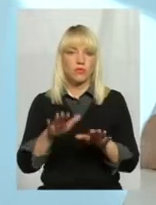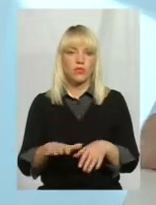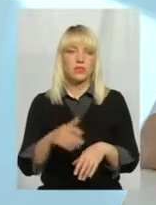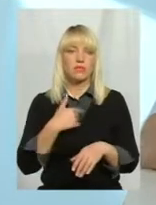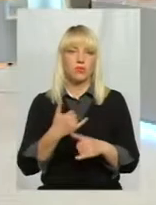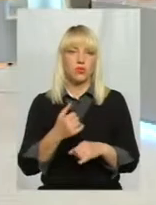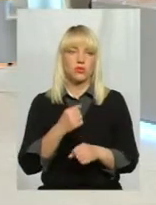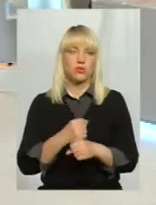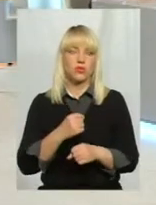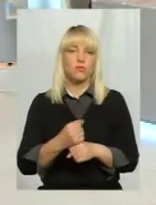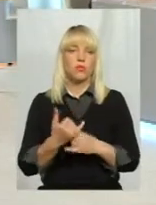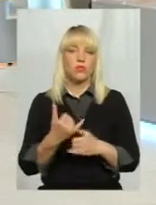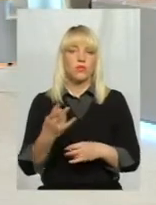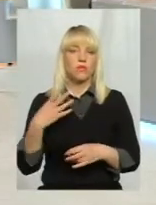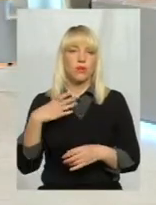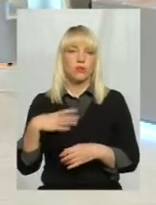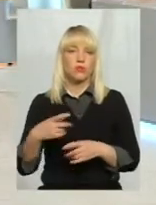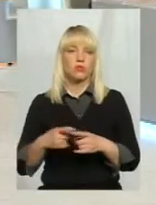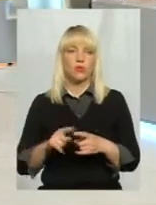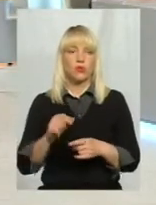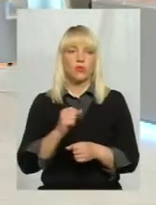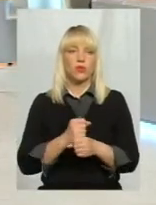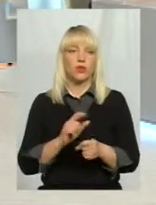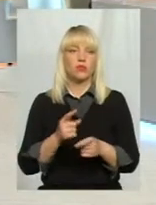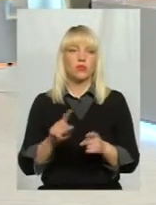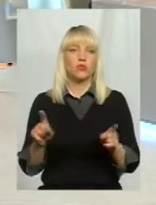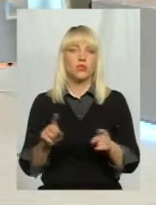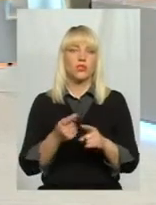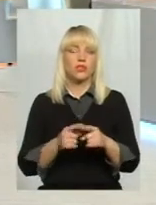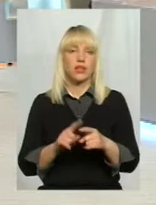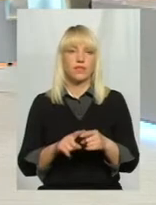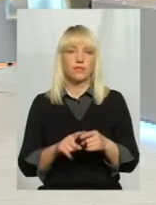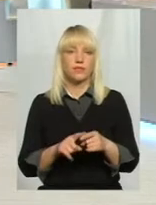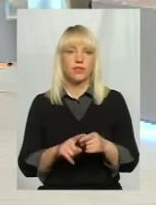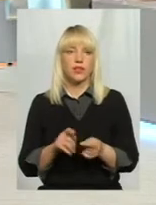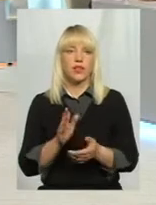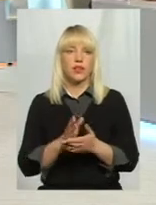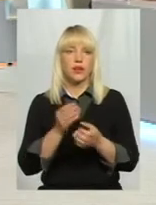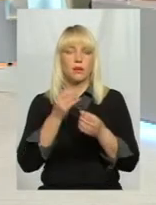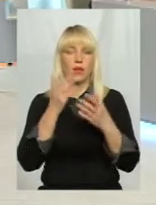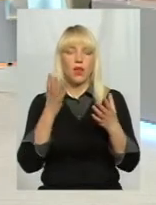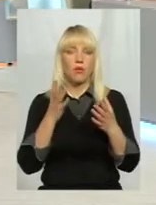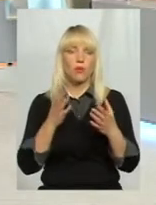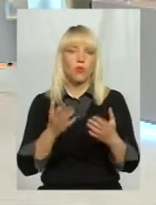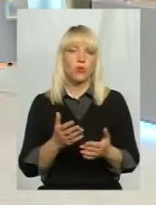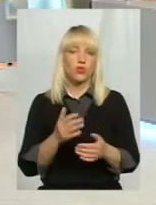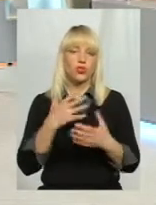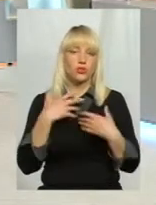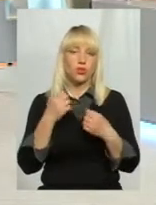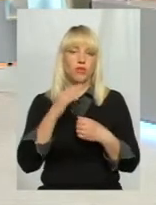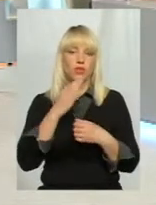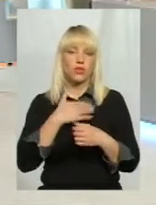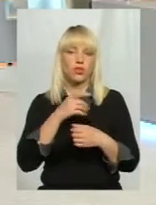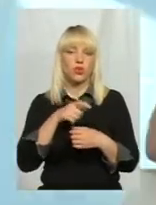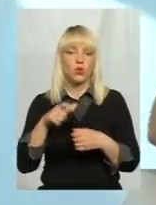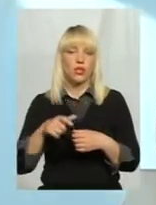сьогодні ми мусимо це робити, тому що це є благополуччя здоров'я наших людей, мешканців нашого